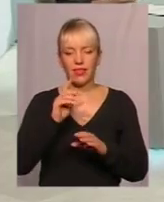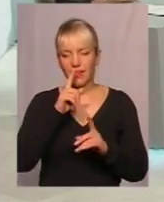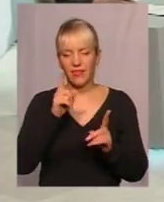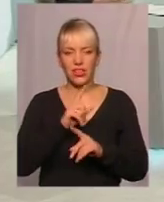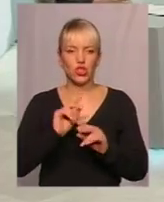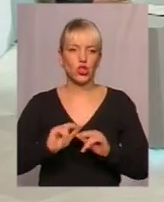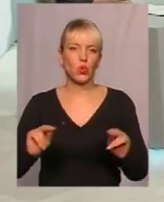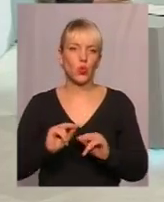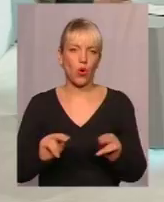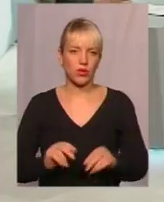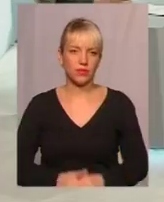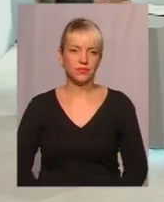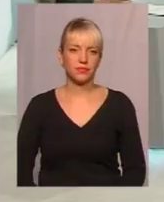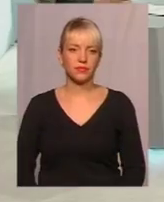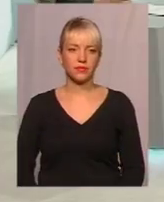чи там